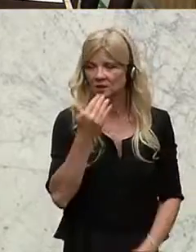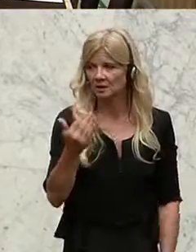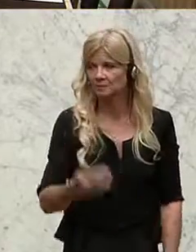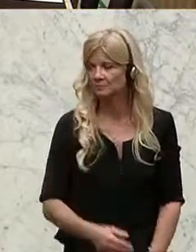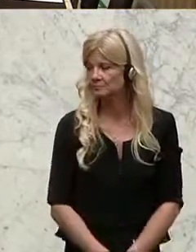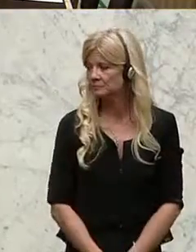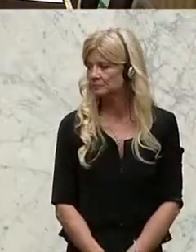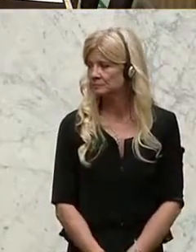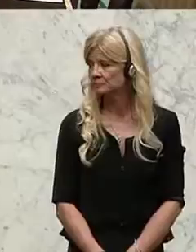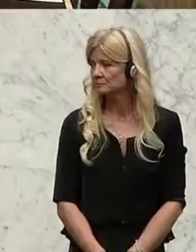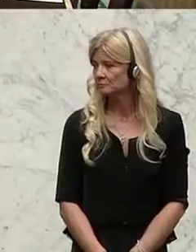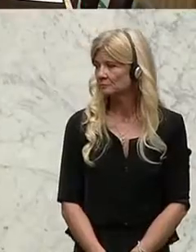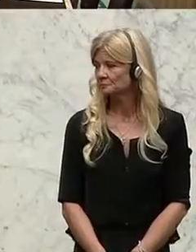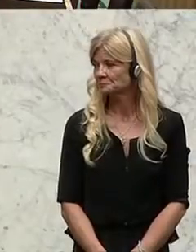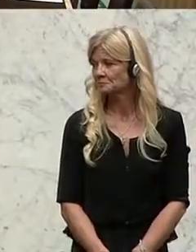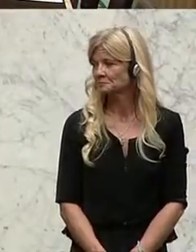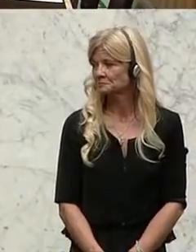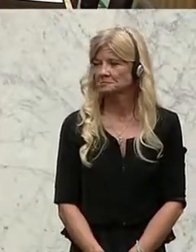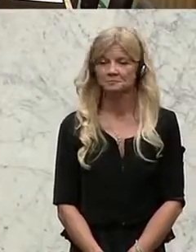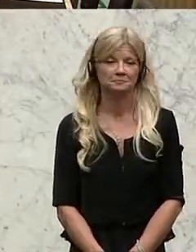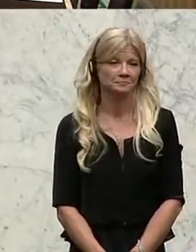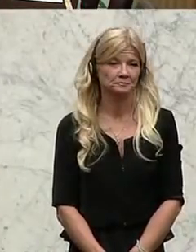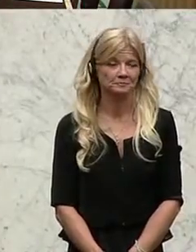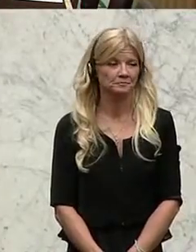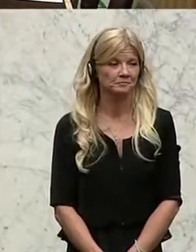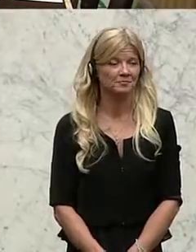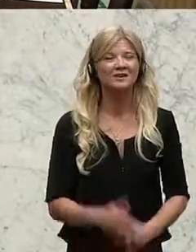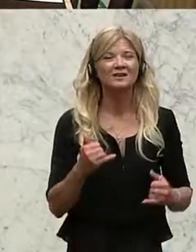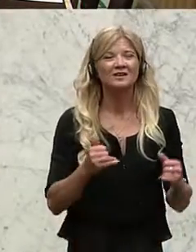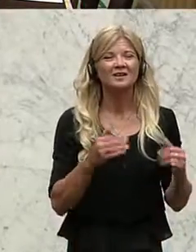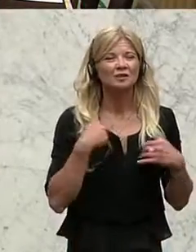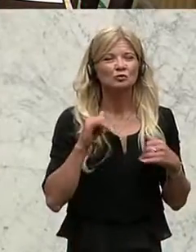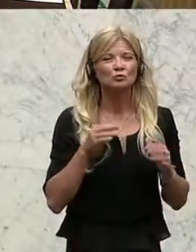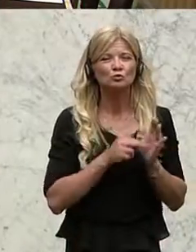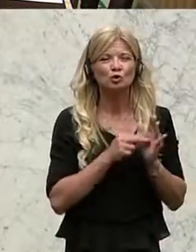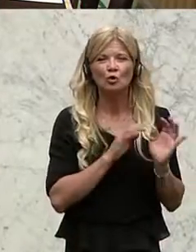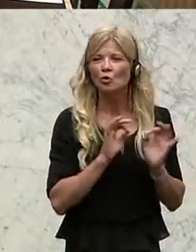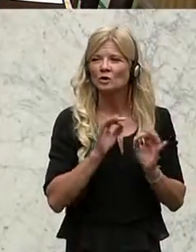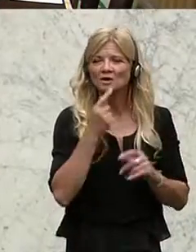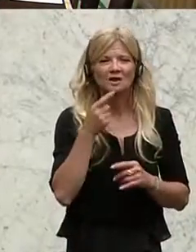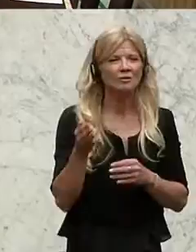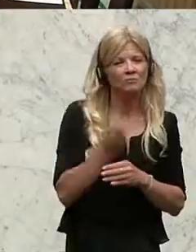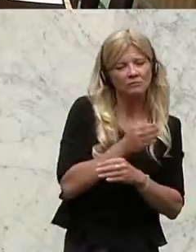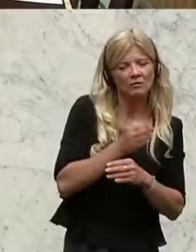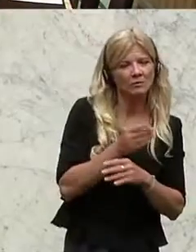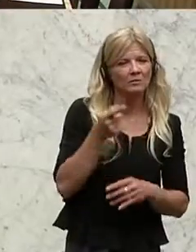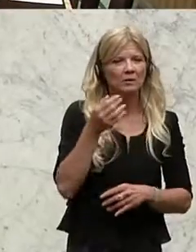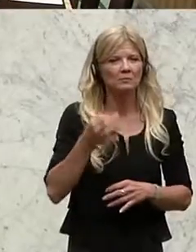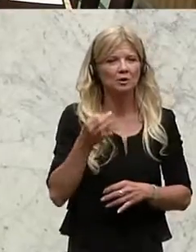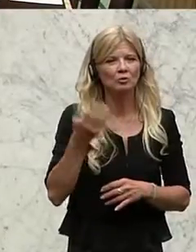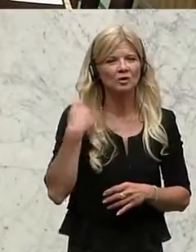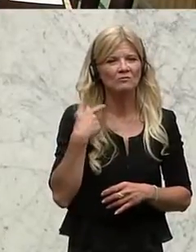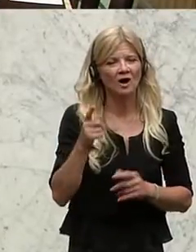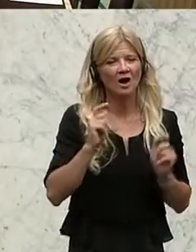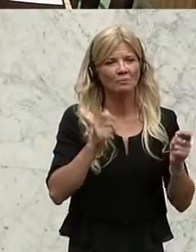Wirklich sichere Atomkraftwerke gäbe es nicht, sagt Harry Buchmeier, Sprecher für Datenschutzangelegenheiten der SPÖ. Das Ziel sei daher ein